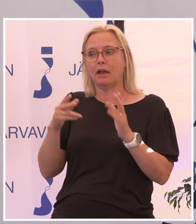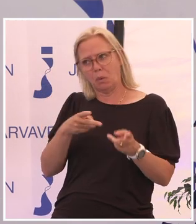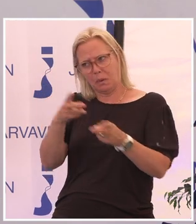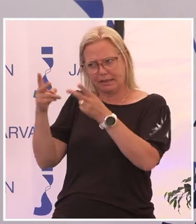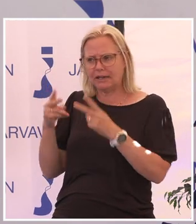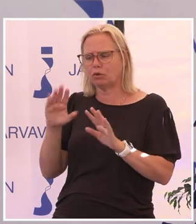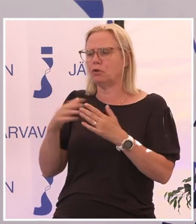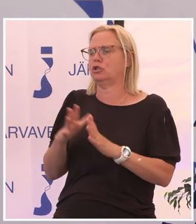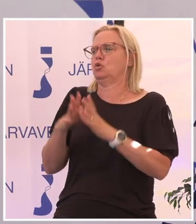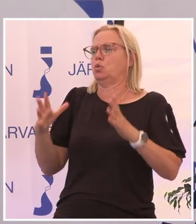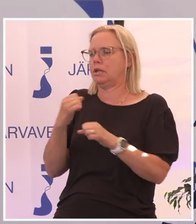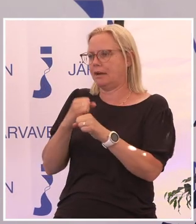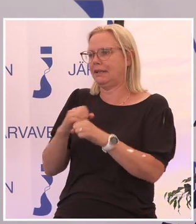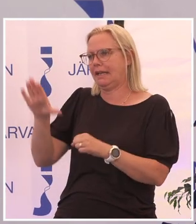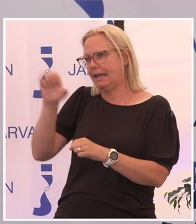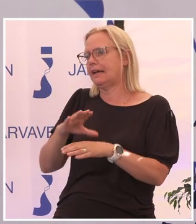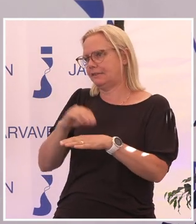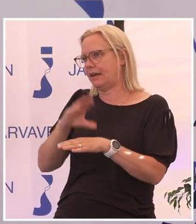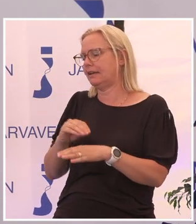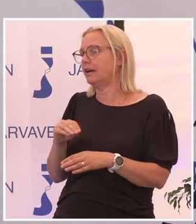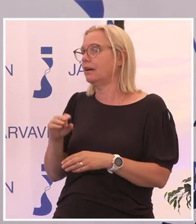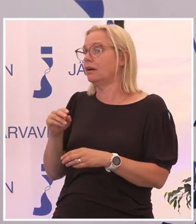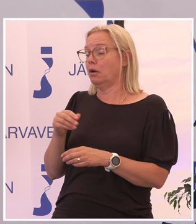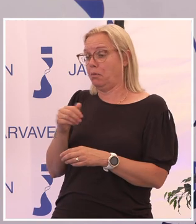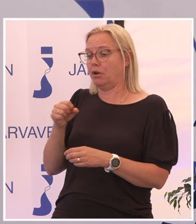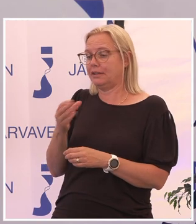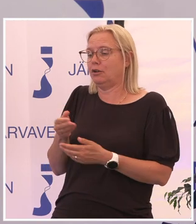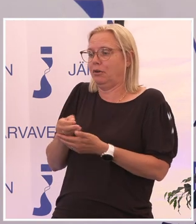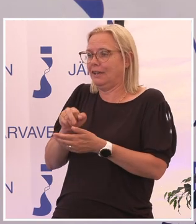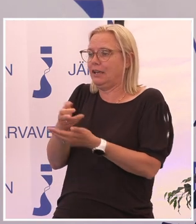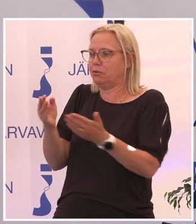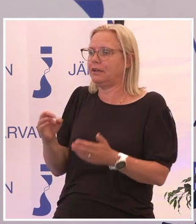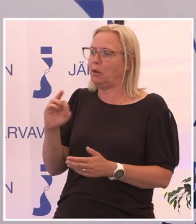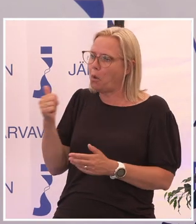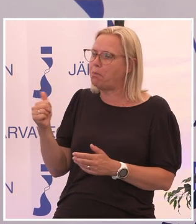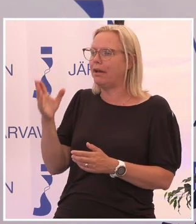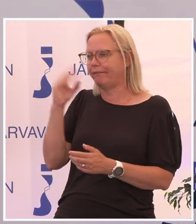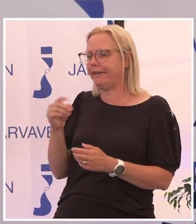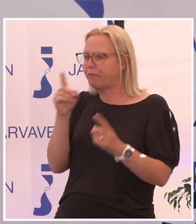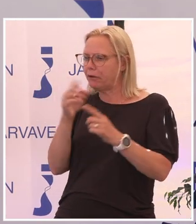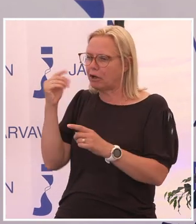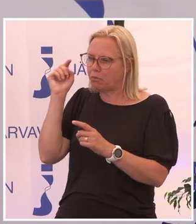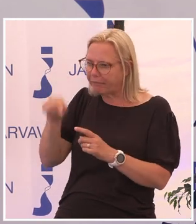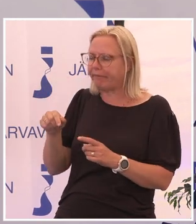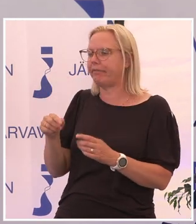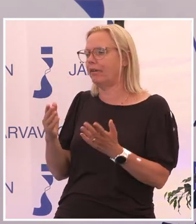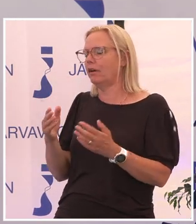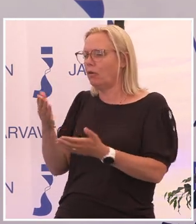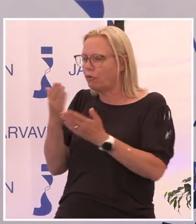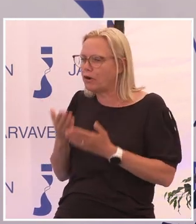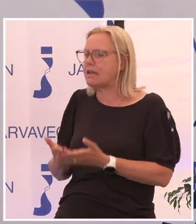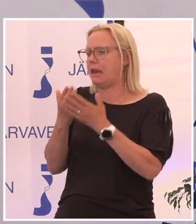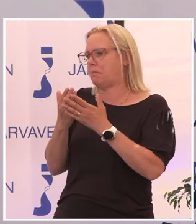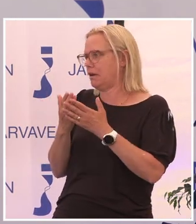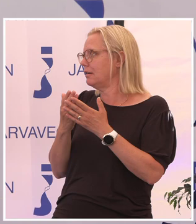hjärnjobb runt om i hela Sverige. Bara genom att erbjuda ändå en hub där människor kommer, vare sig det var uppdraget eller inte, så kommer de dit och kan få hjälp